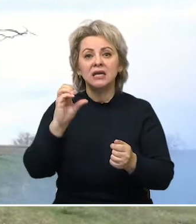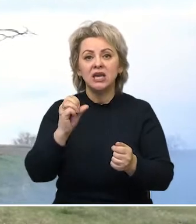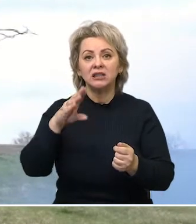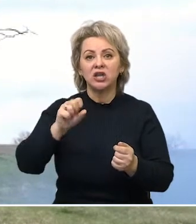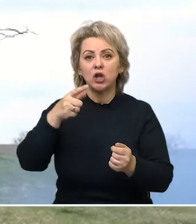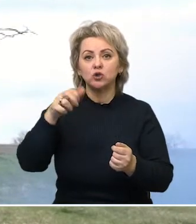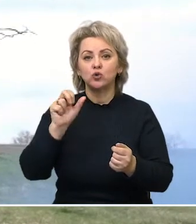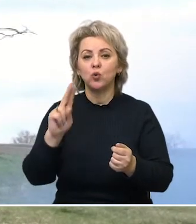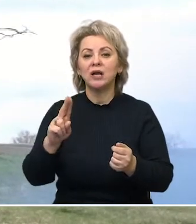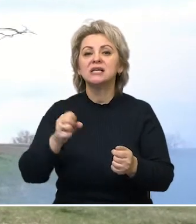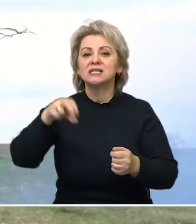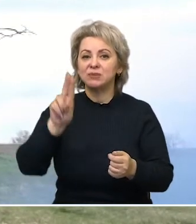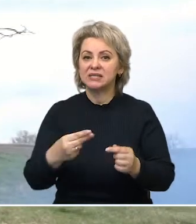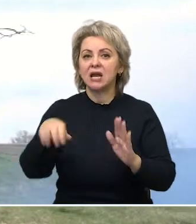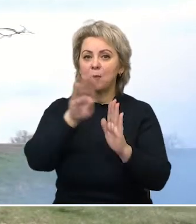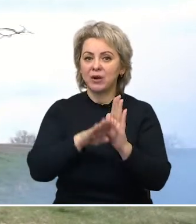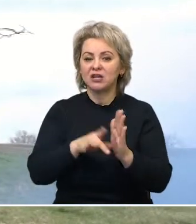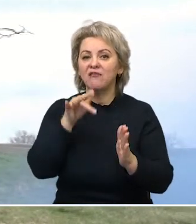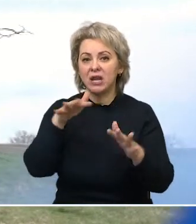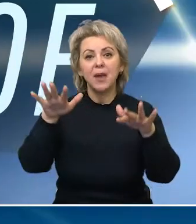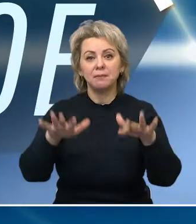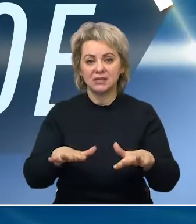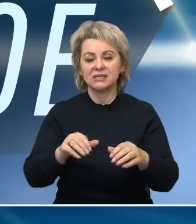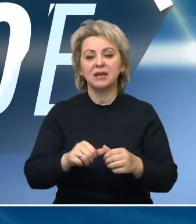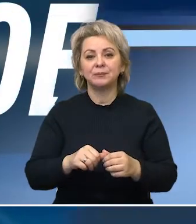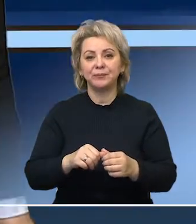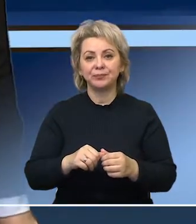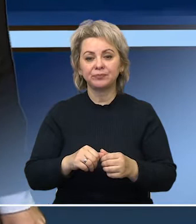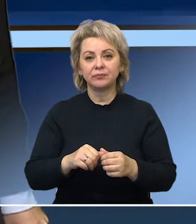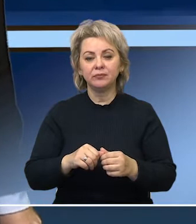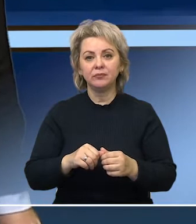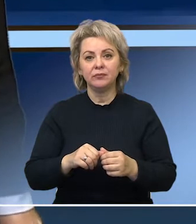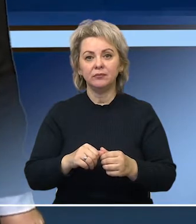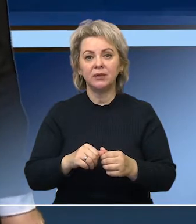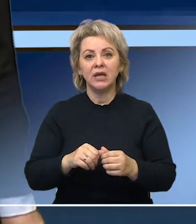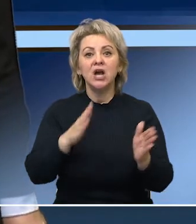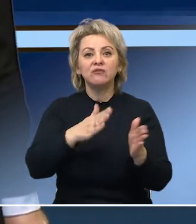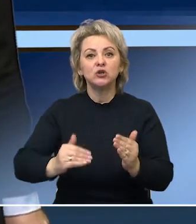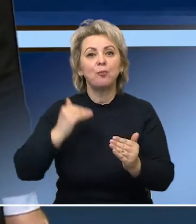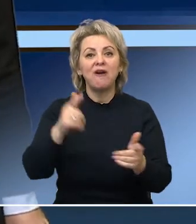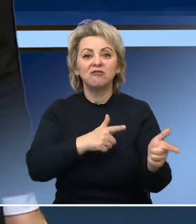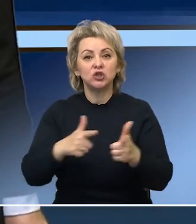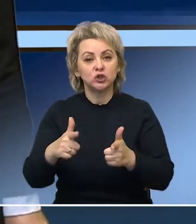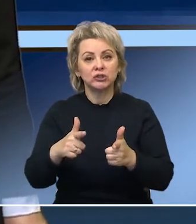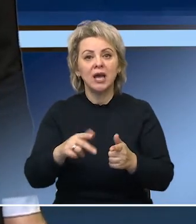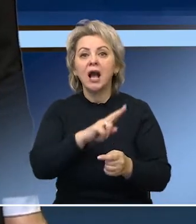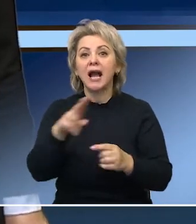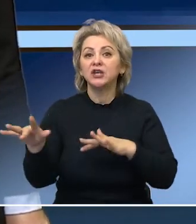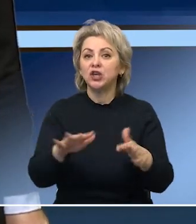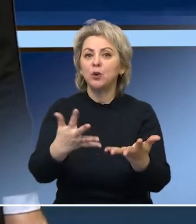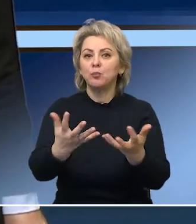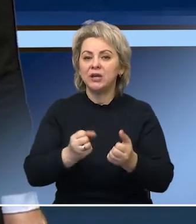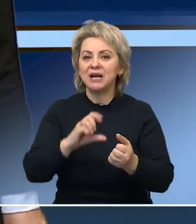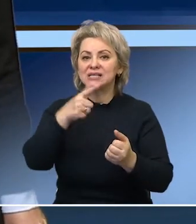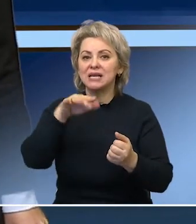Трачук. Специально для программы «Время местное». В режиме повышенной готовности. Какие меры принимают в